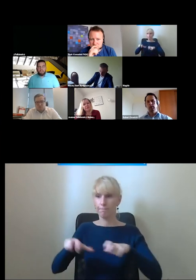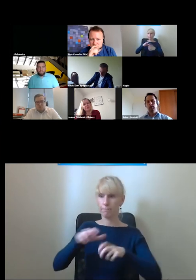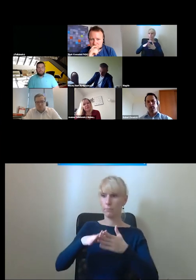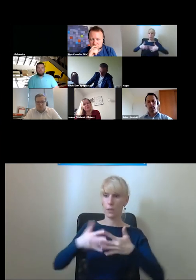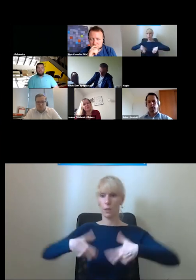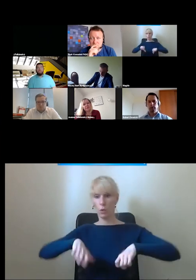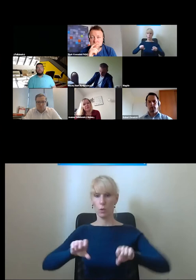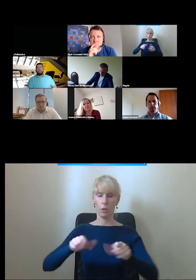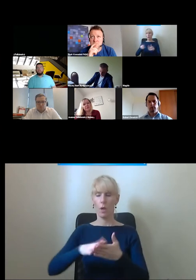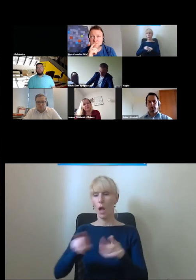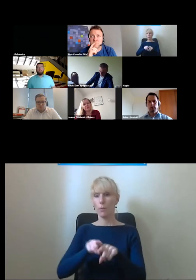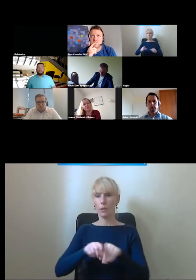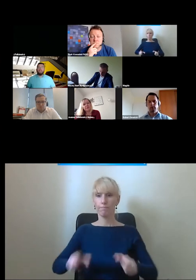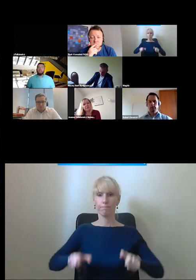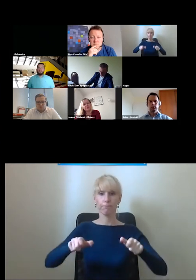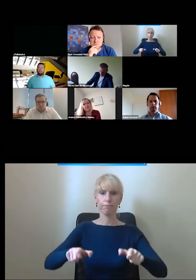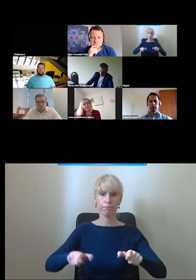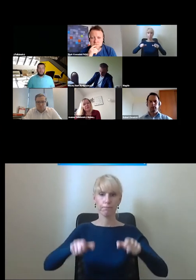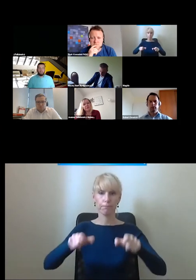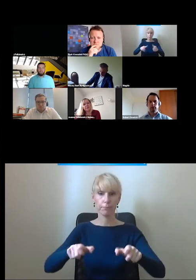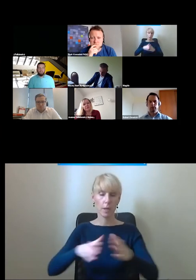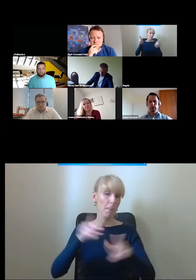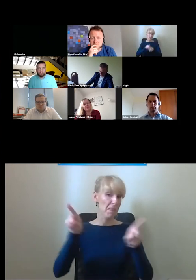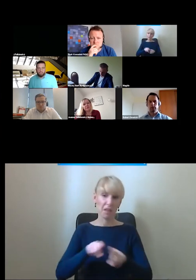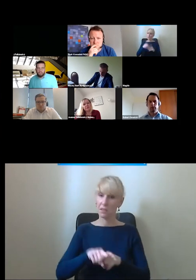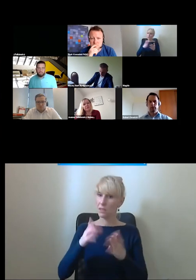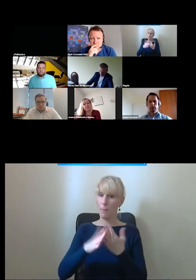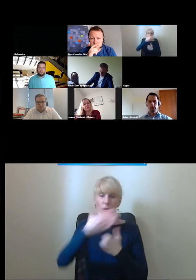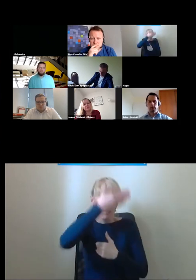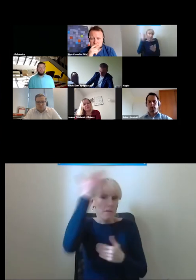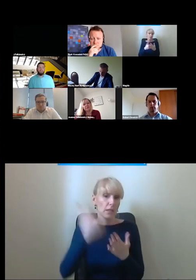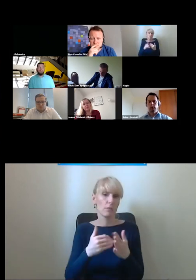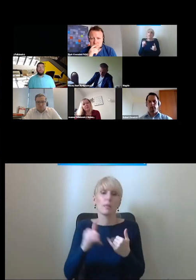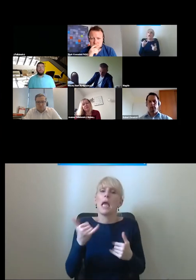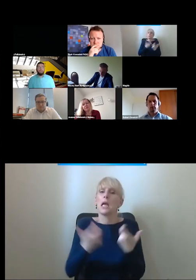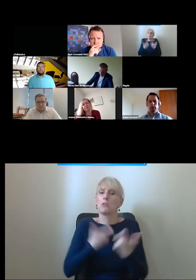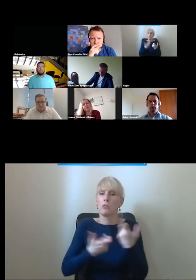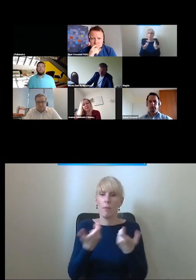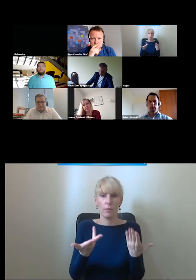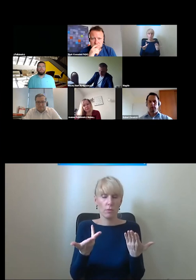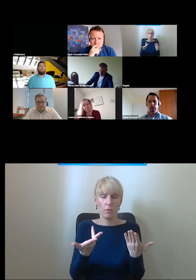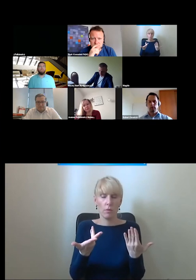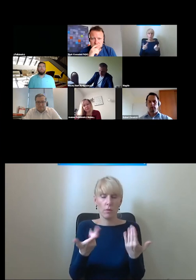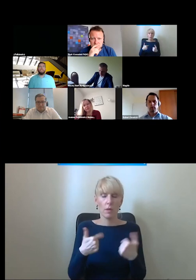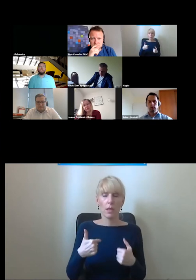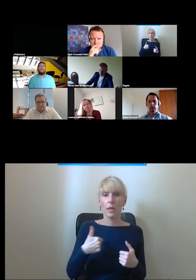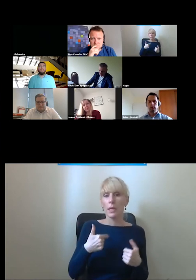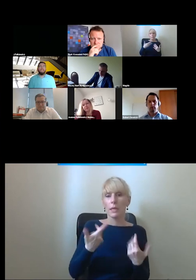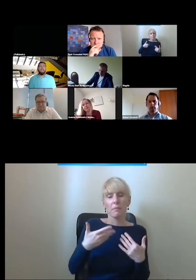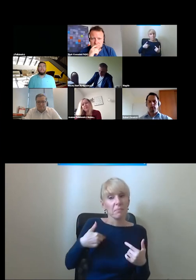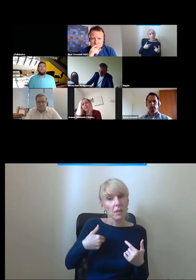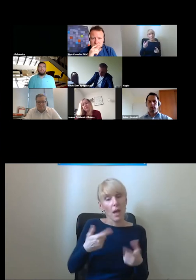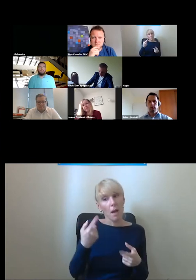dla osób starszych którzy nie wiedzą nawet dokładnie jak tego użyć więc ja bym nie nie szedł w kierunku że